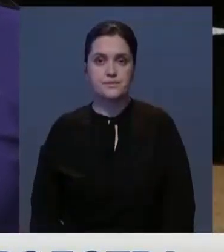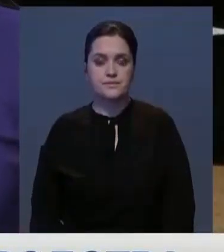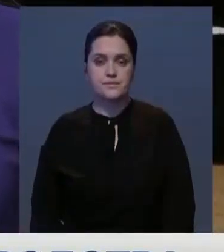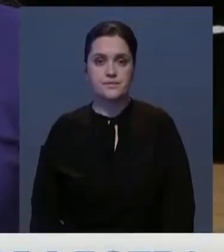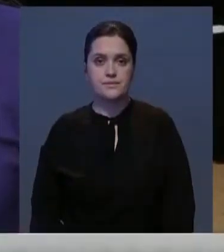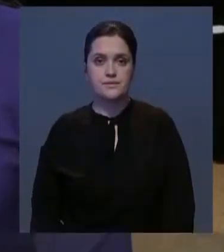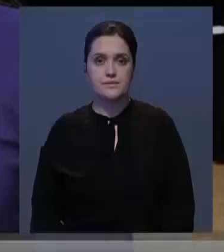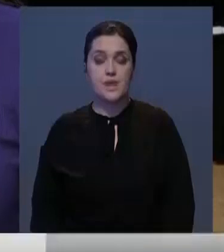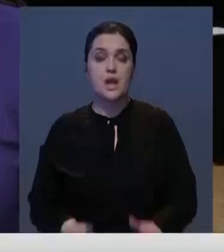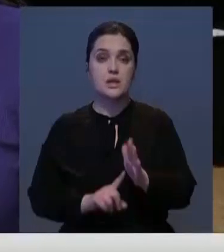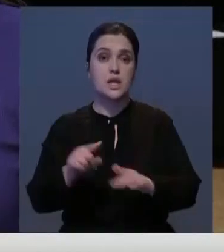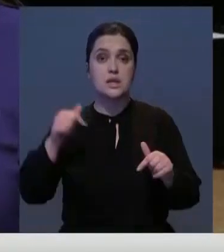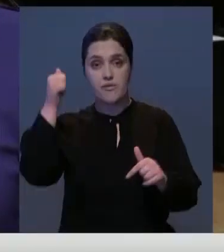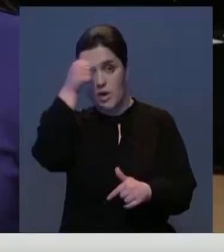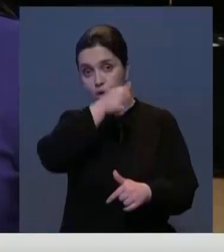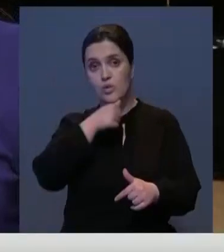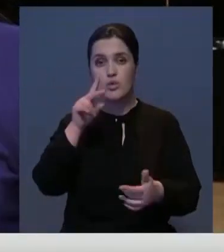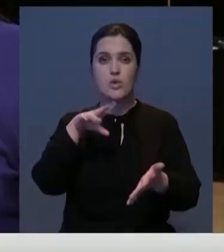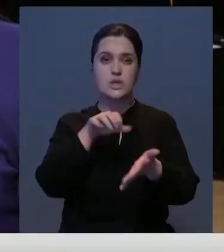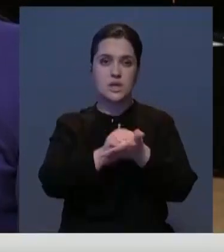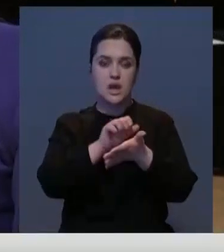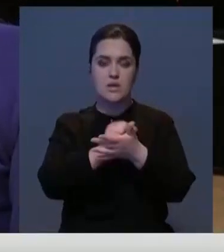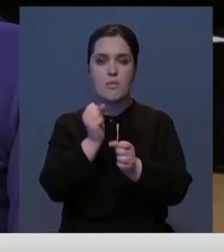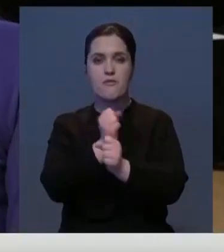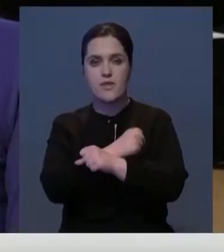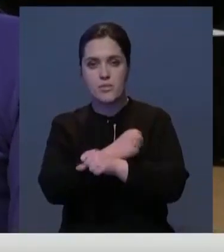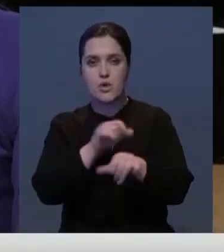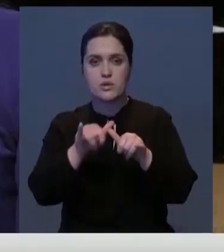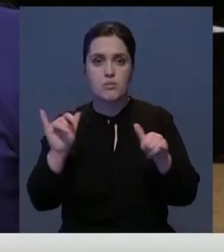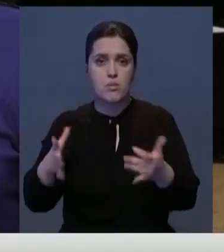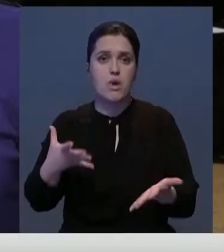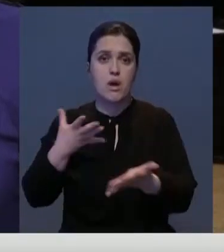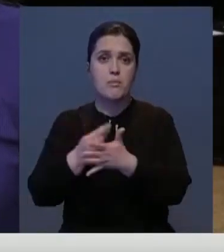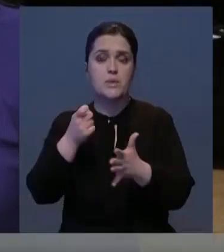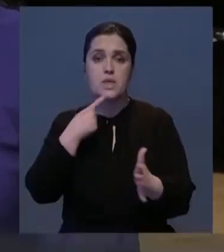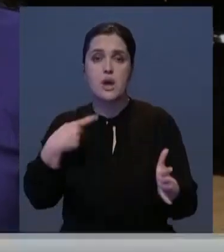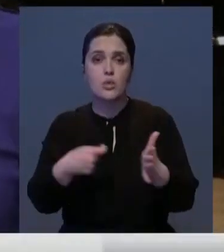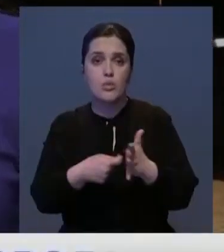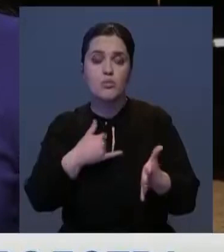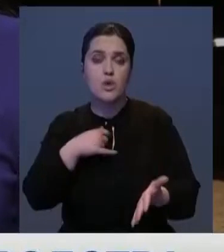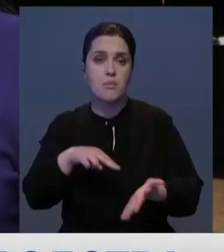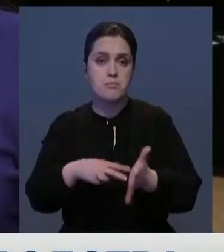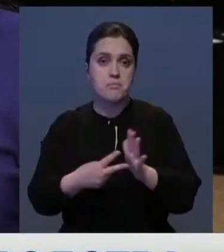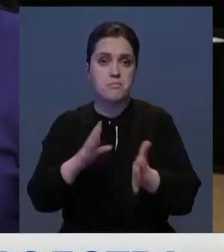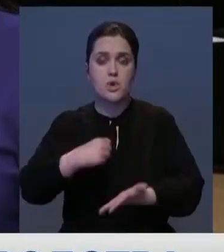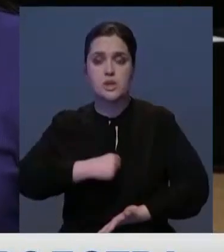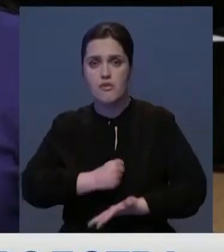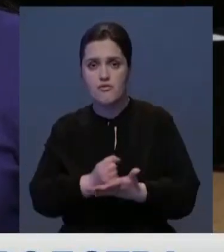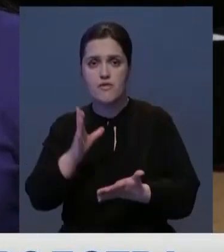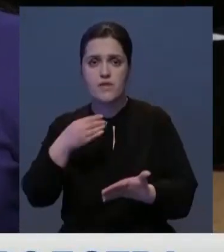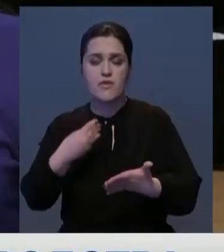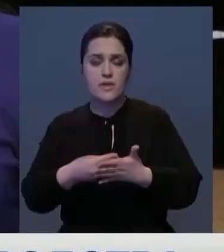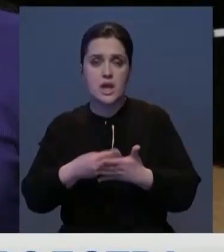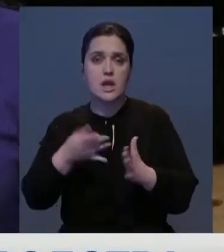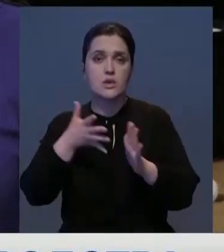Начиная с этого года предприятиям, занимающимся верблюдоводством, планируется оплачивать корм. Мы планируем утвердить все финансовые расходы в